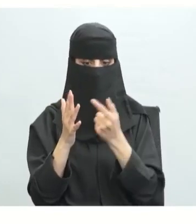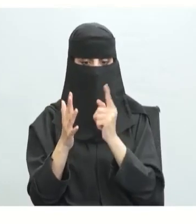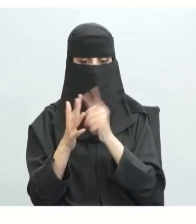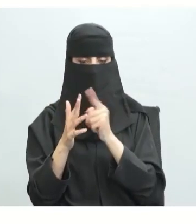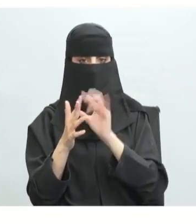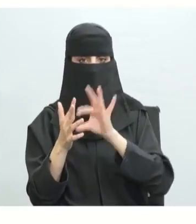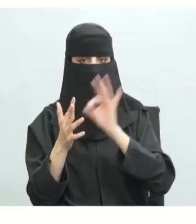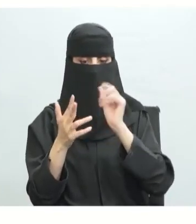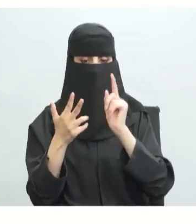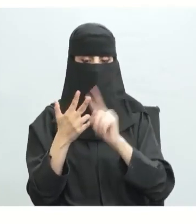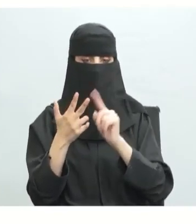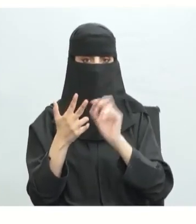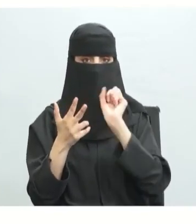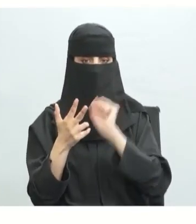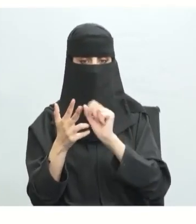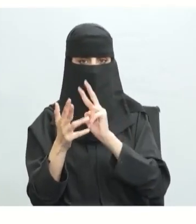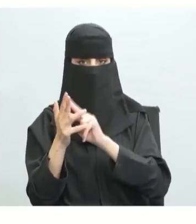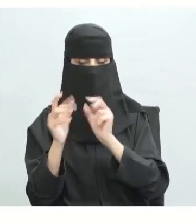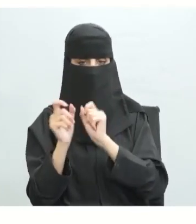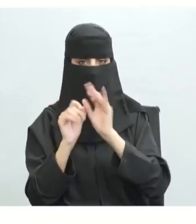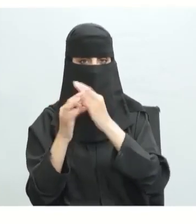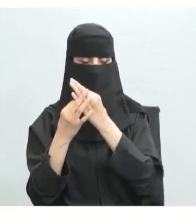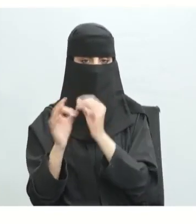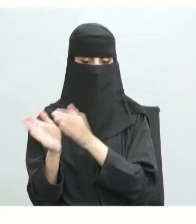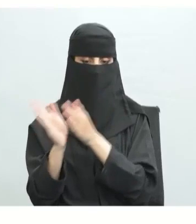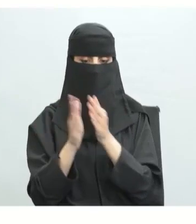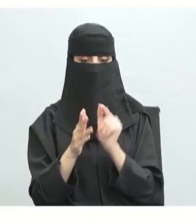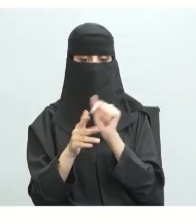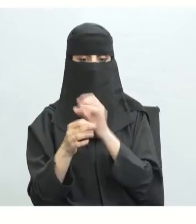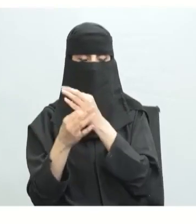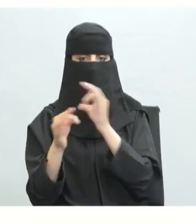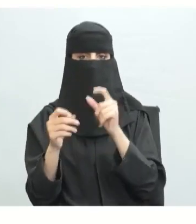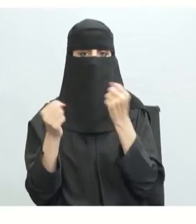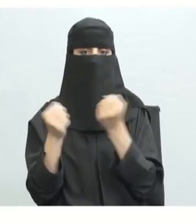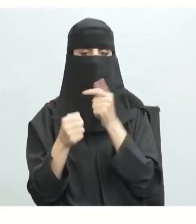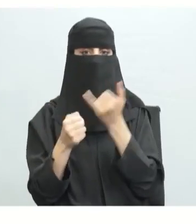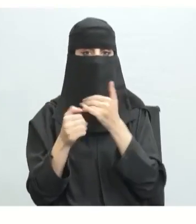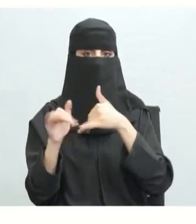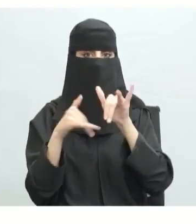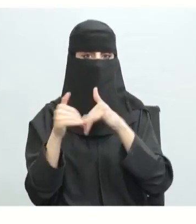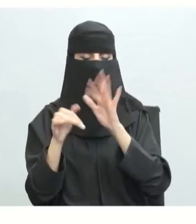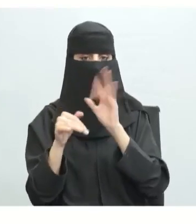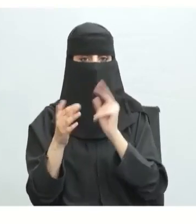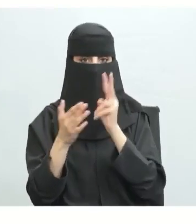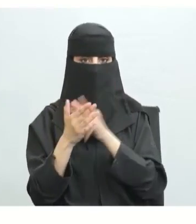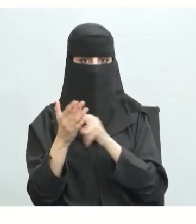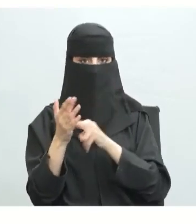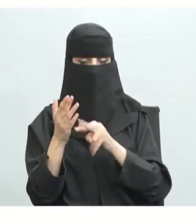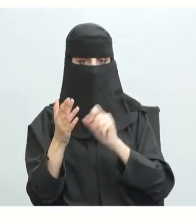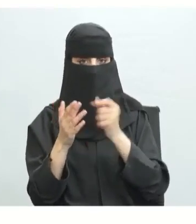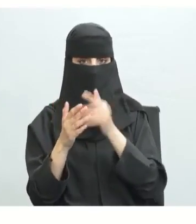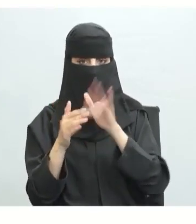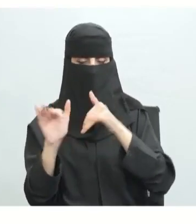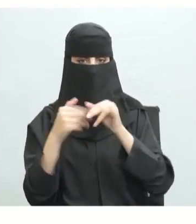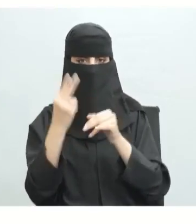الإنترنت كذلك هنا في هذه الحالات جميعا نحتاج إلى استراتيجية القراءة السريعة وأيضا اخترنا منها